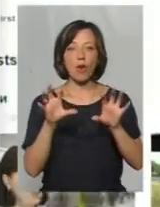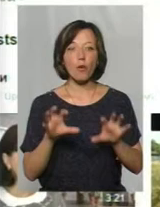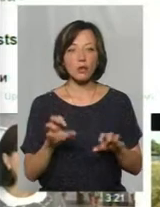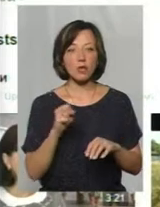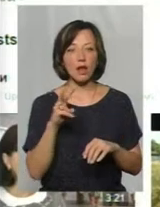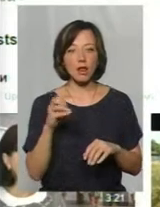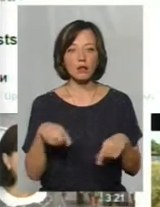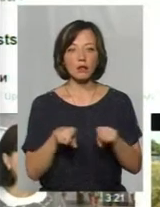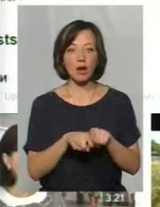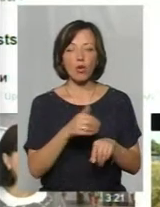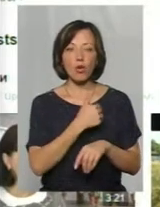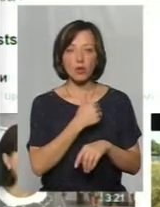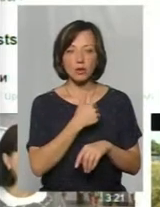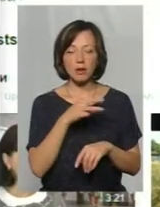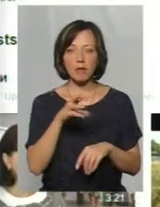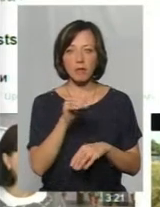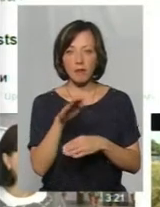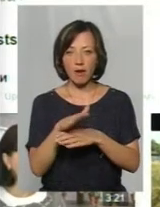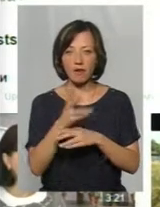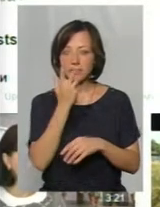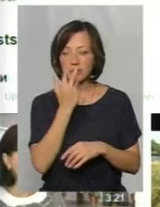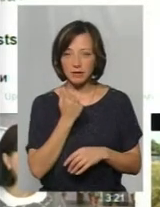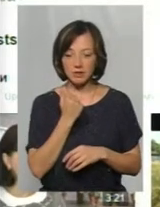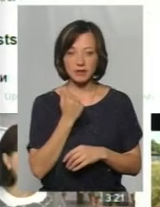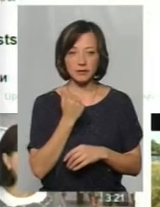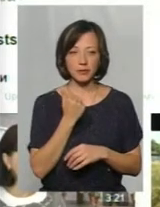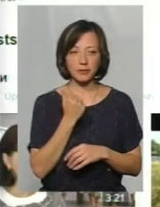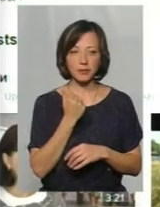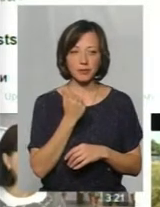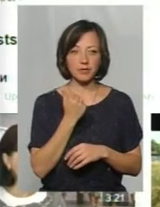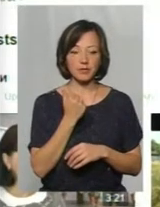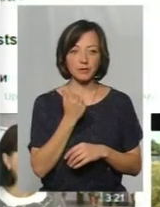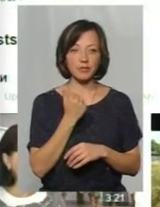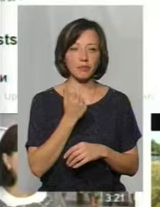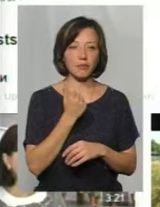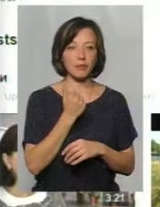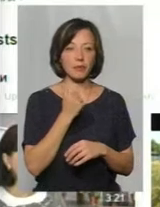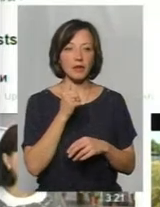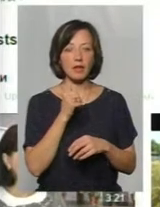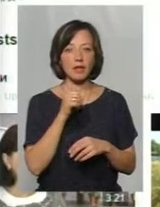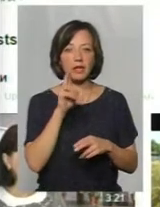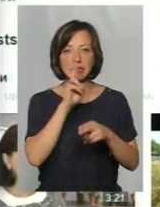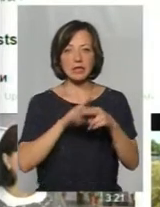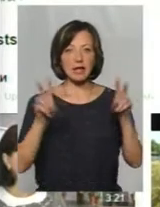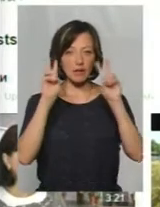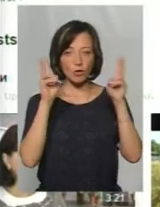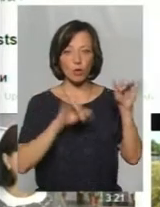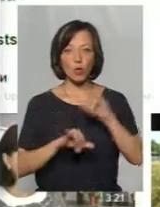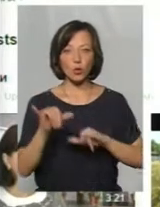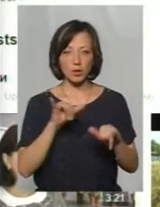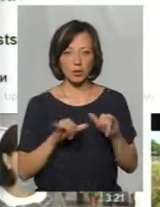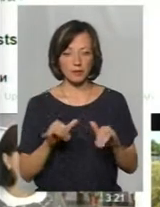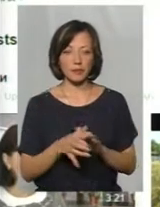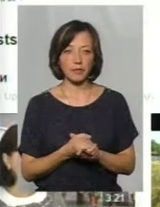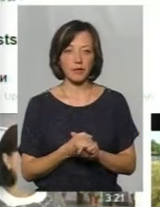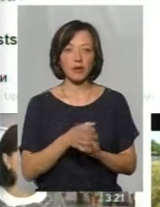але так хочеться, аби той мав, до якого звик, зникне невідомо куди. Тобто, я так розумію, що